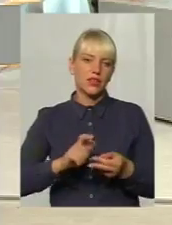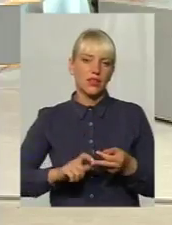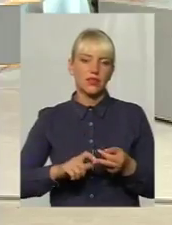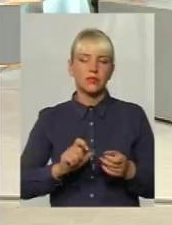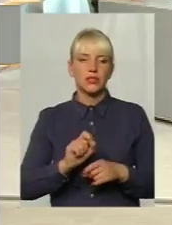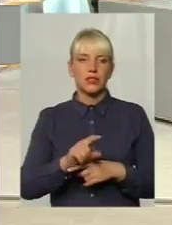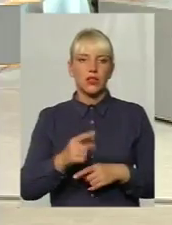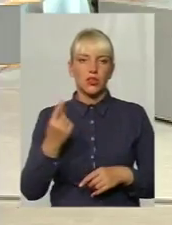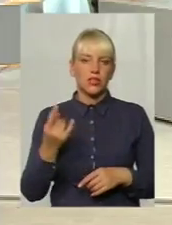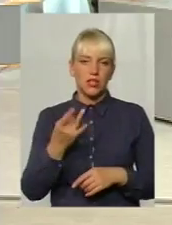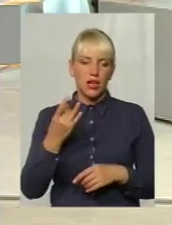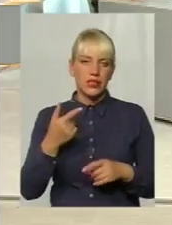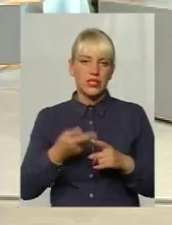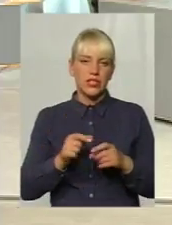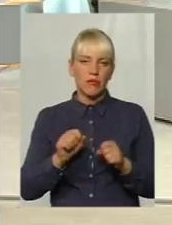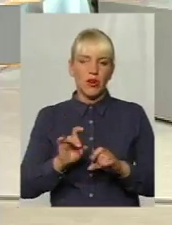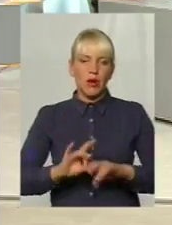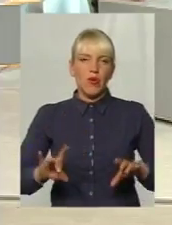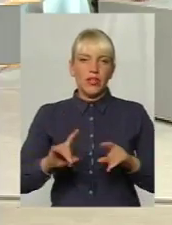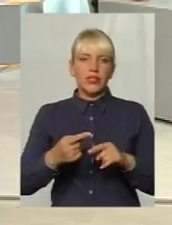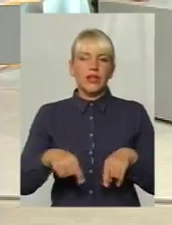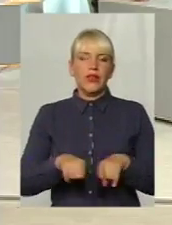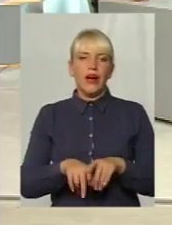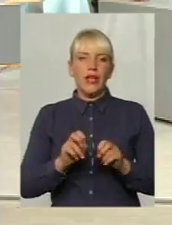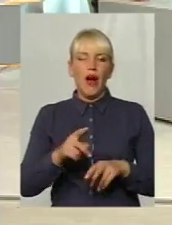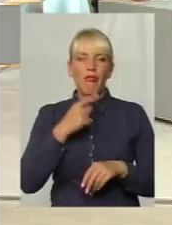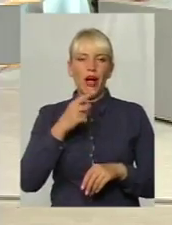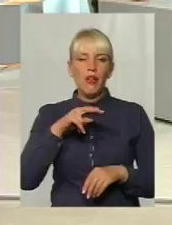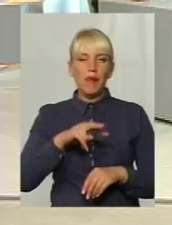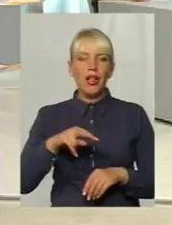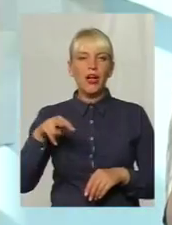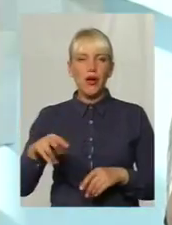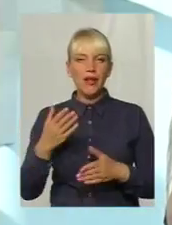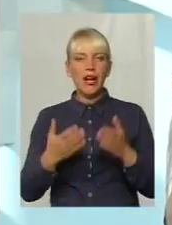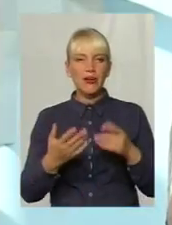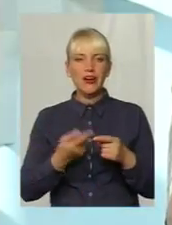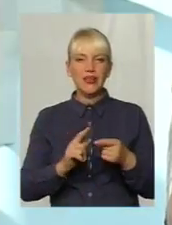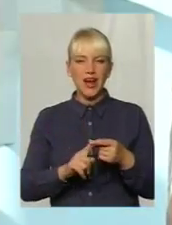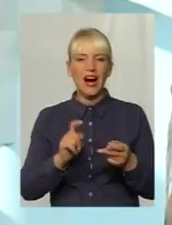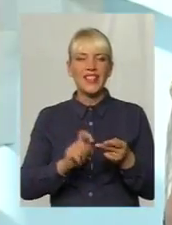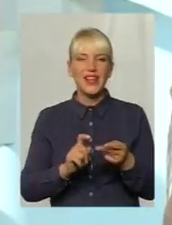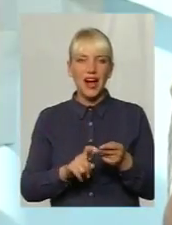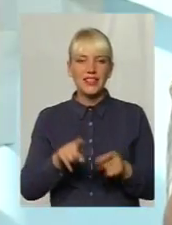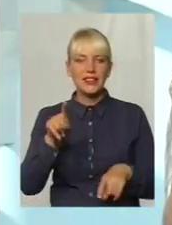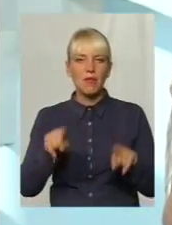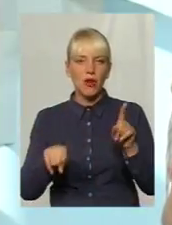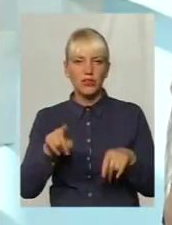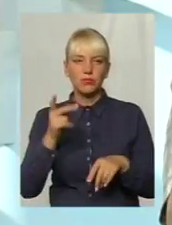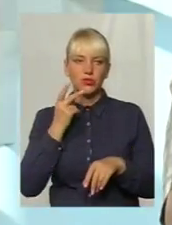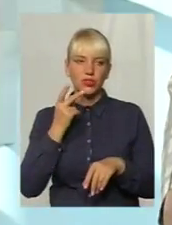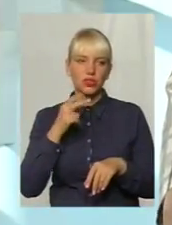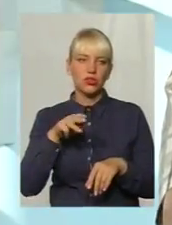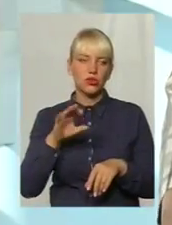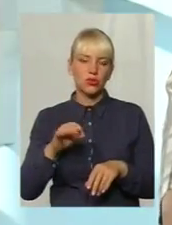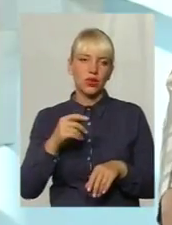це в даному випадку можна пояснити так, як сказала Людмила Льонтєвна. Якщо ці аналізи призначаються періодично постійно, значить